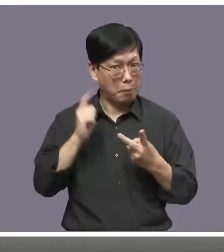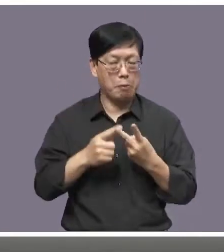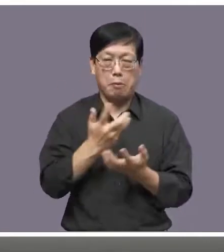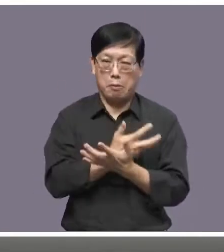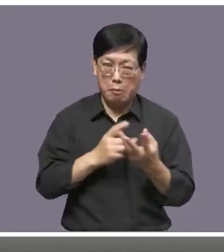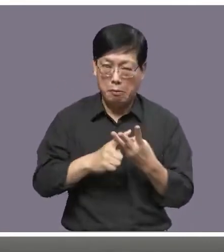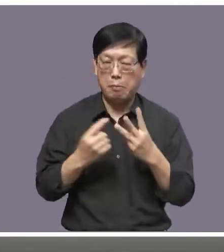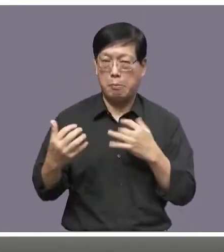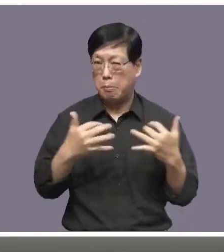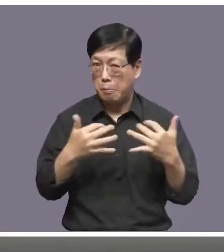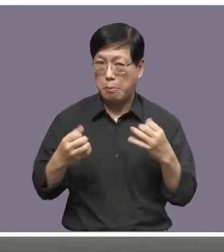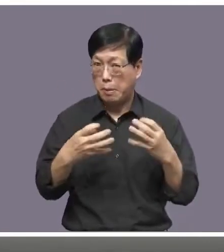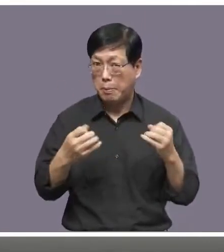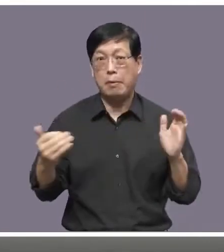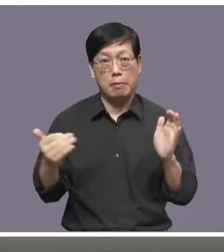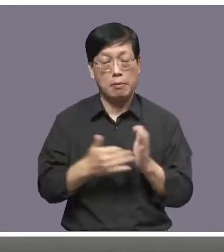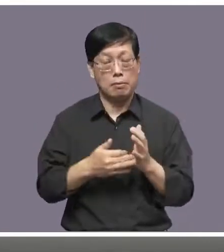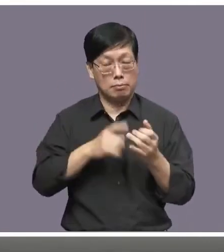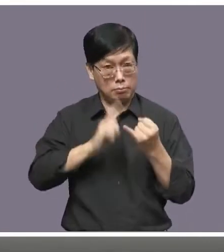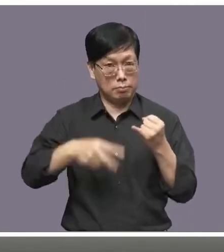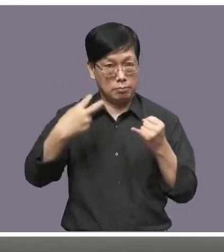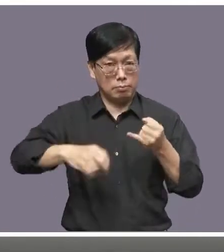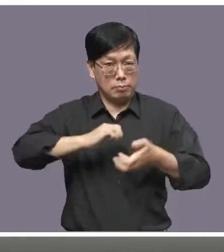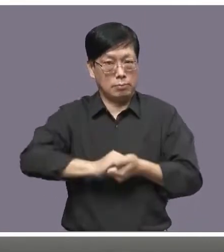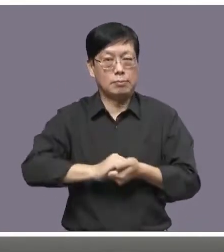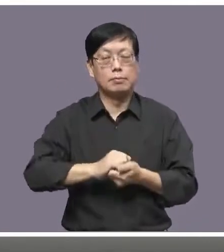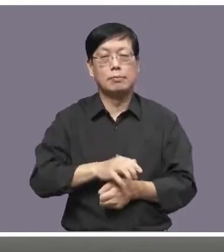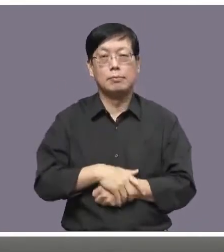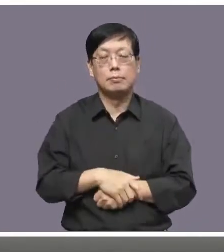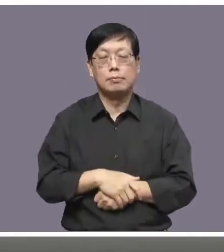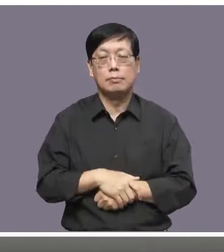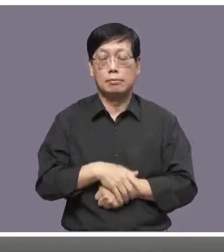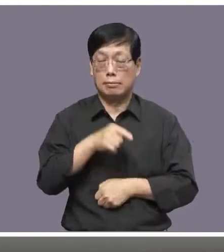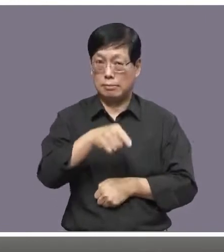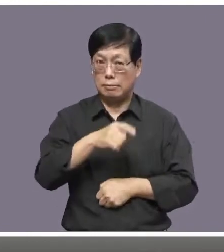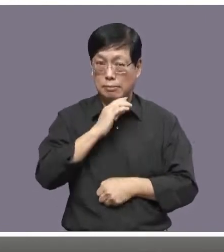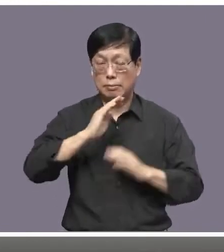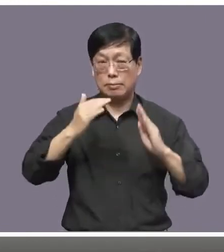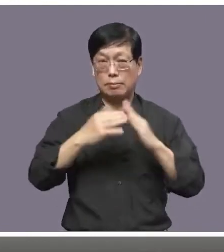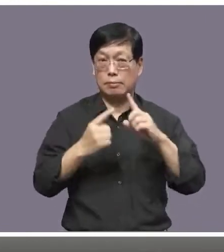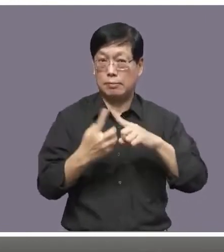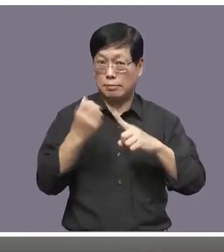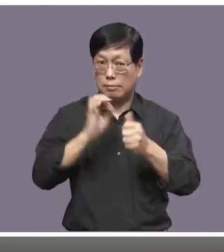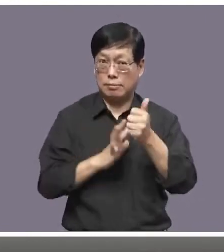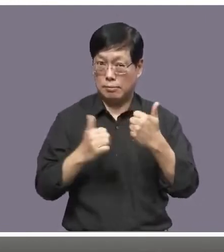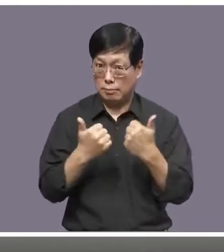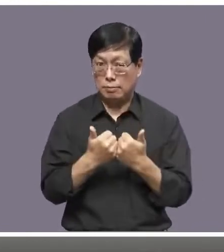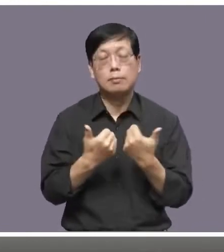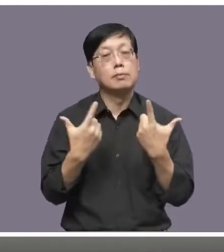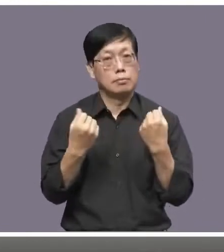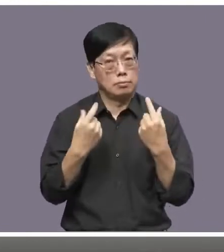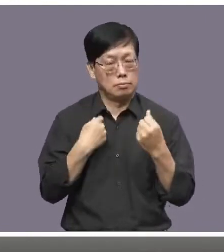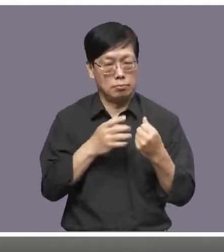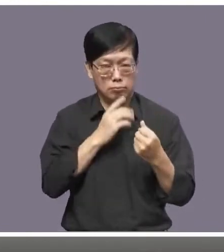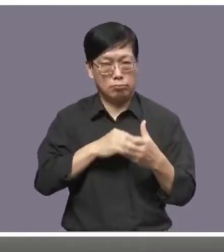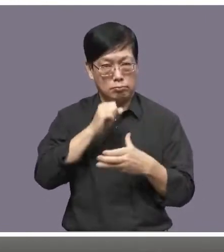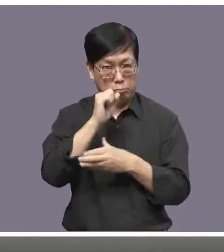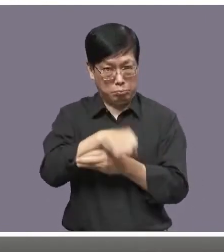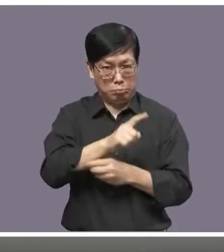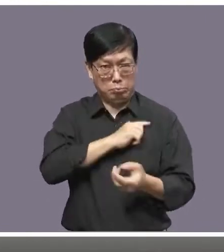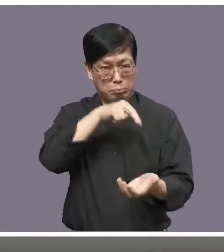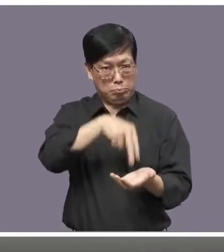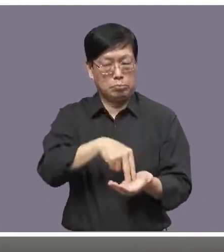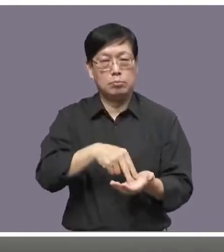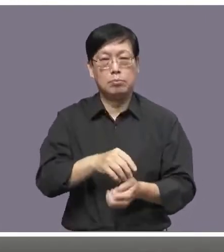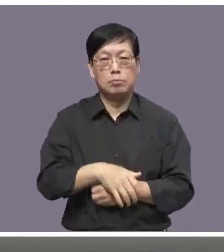通对话才到了最后的定案那对于国家人权委员会我们要予以承诺它的独立性